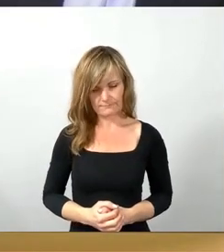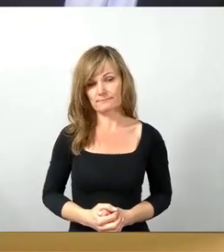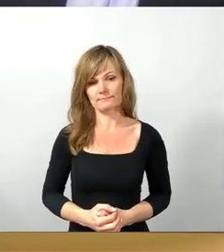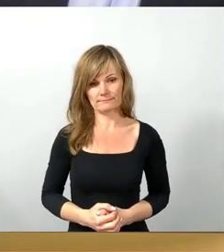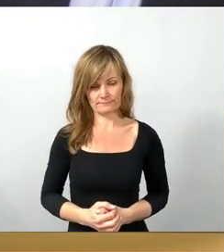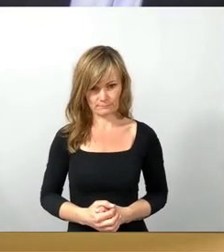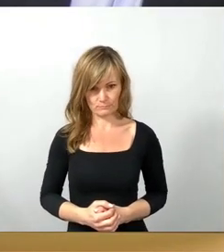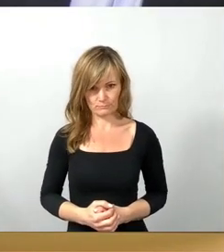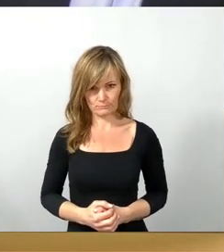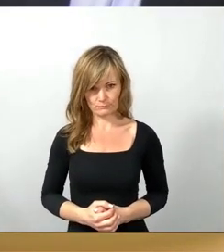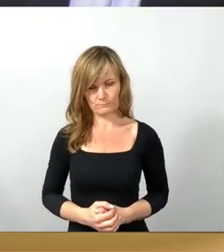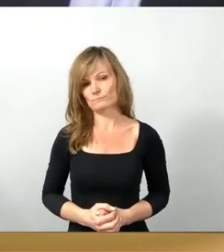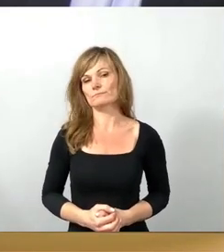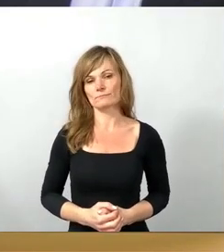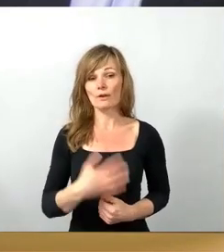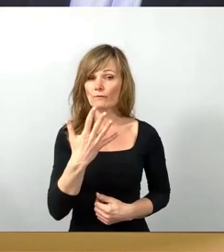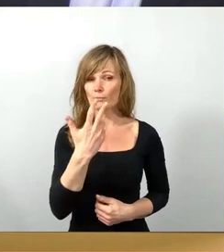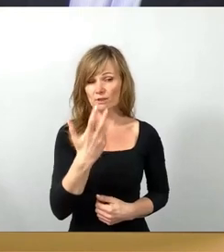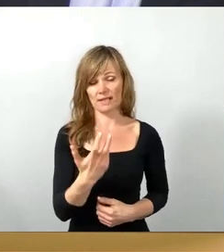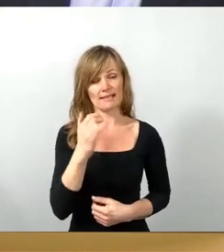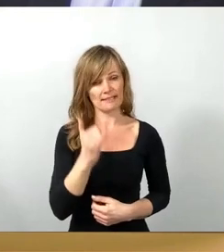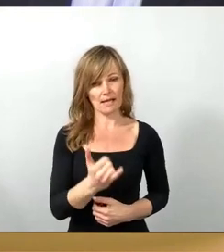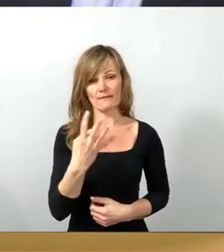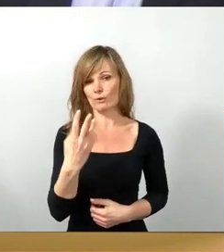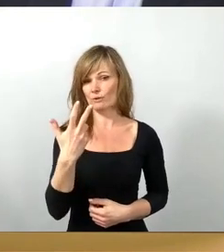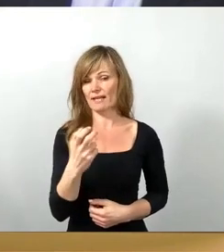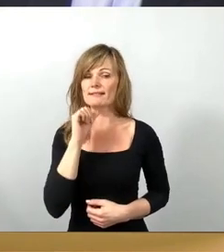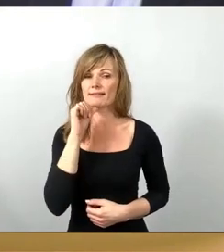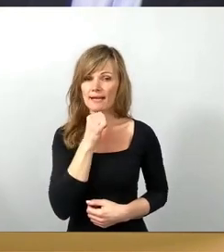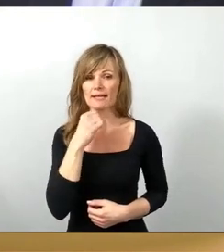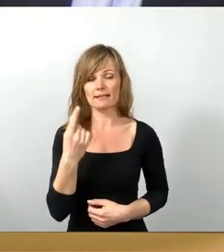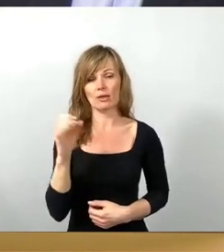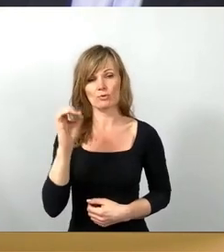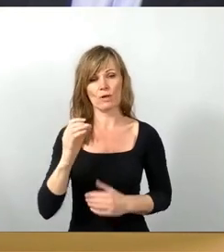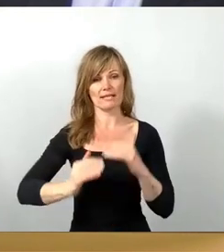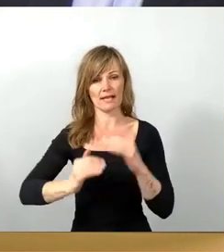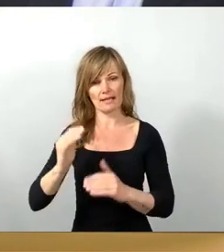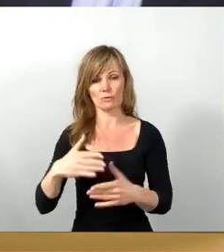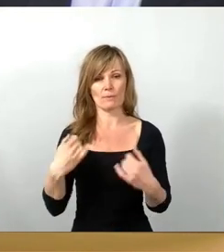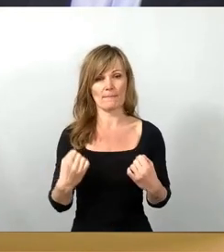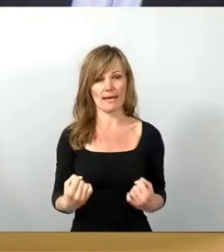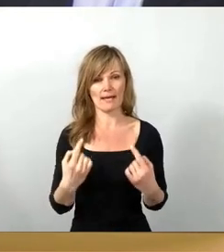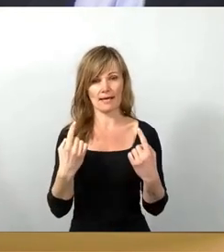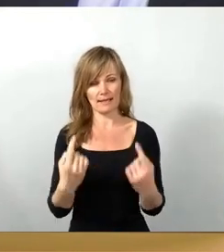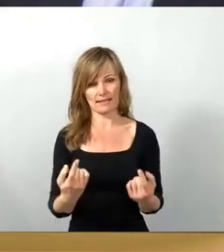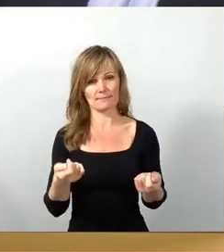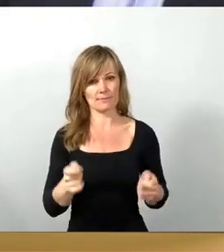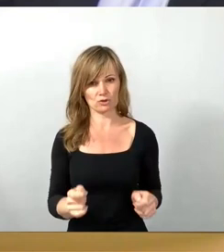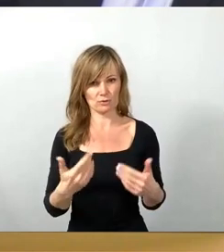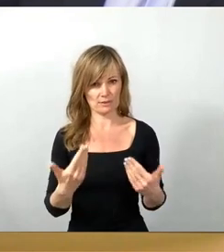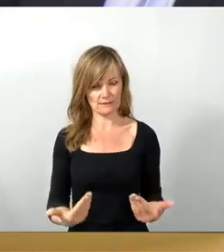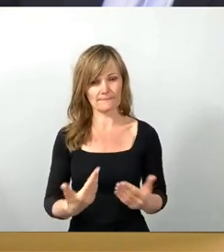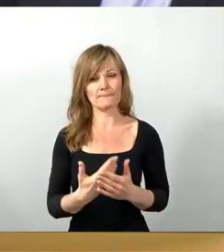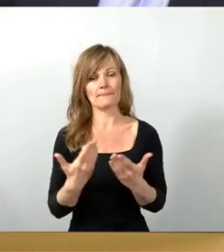Das wäre mit 35 Ja, 34 Nein, Null Enthaltung, so mehrheitlich beschlossen. Und damit stelle ich den